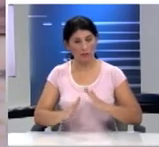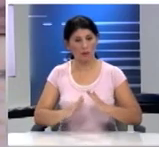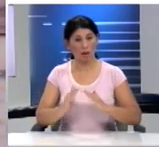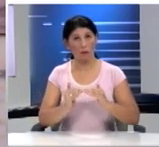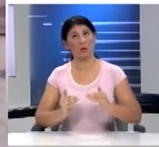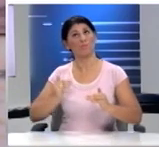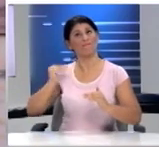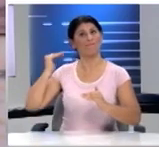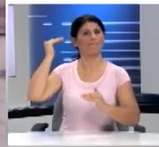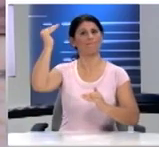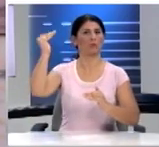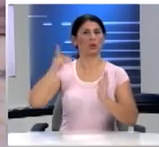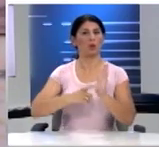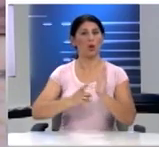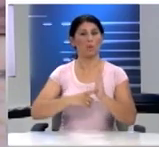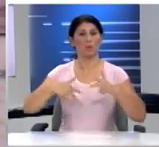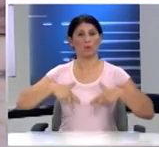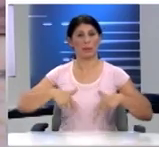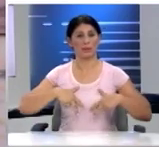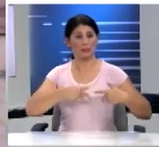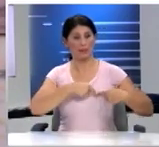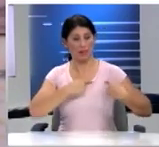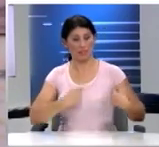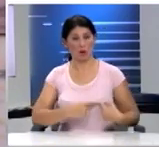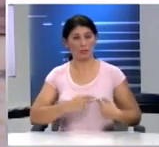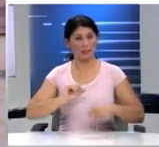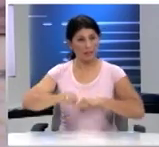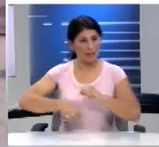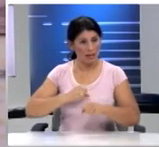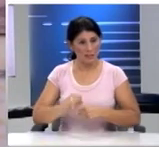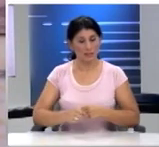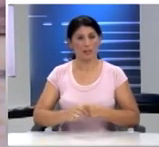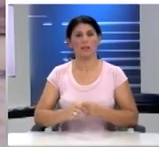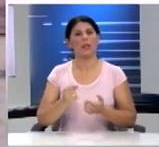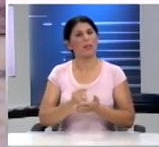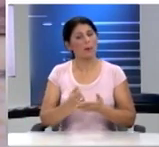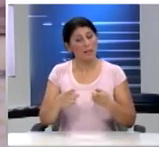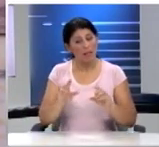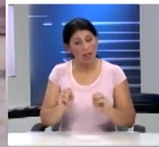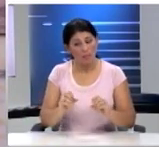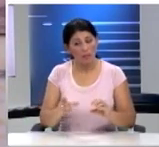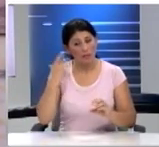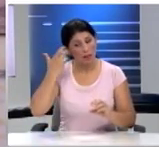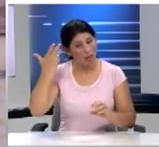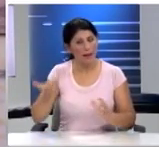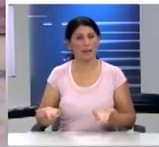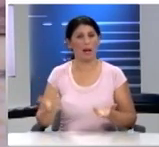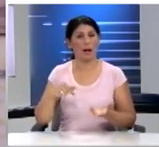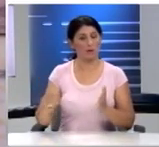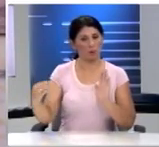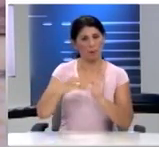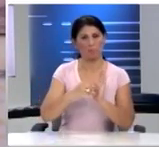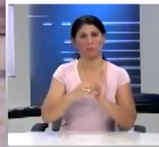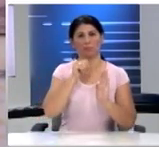υπέρτατο νόμο της πολιτείας της εθελοντικής δράσης αλλά και με τη διδακτική έννοια που θα είχε εάν αυτό έμπαινε στο